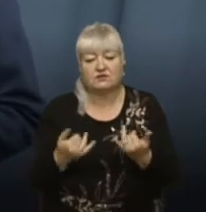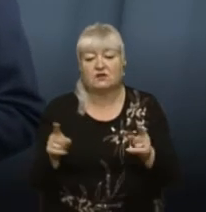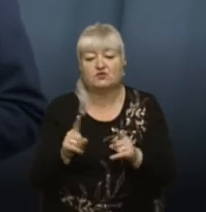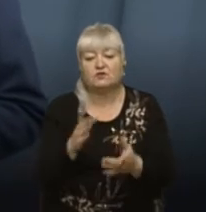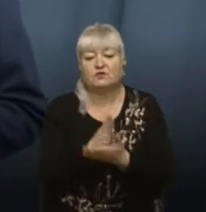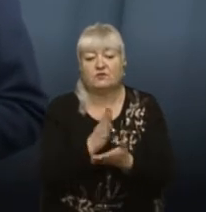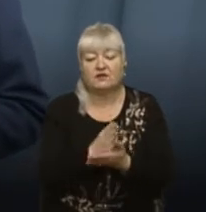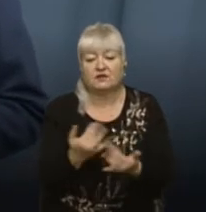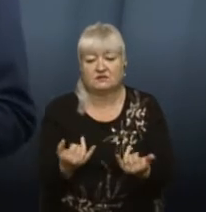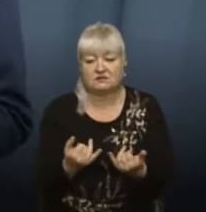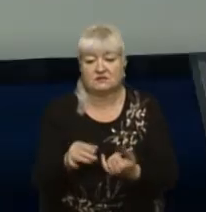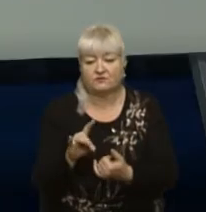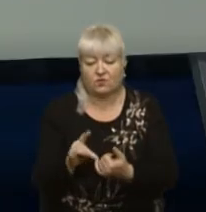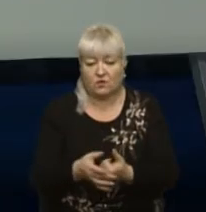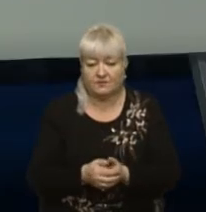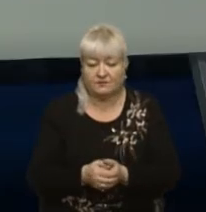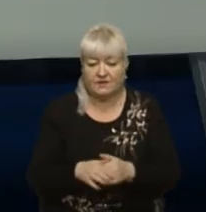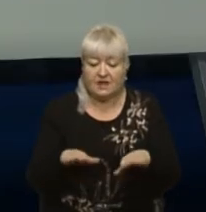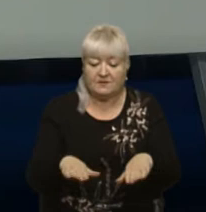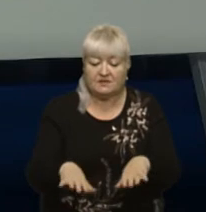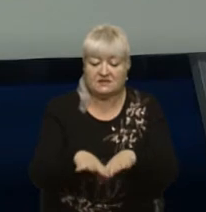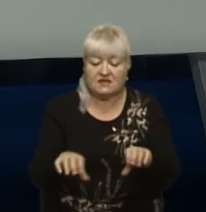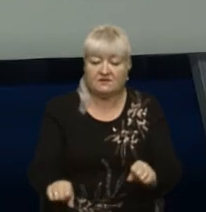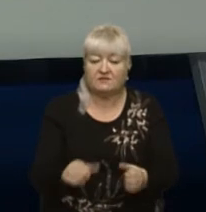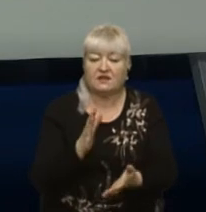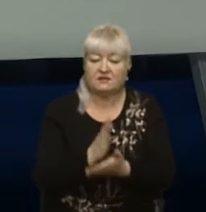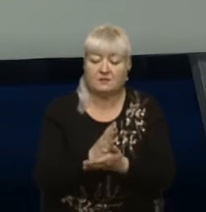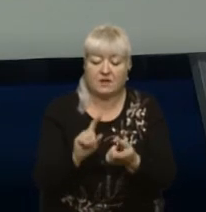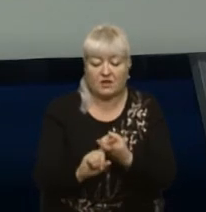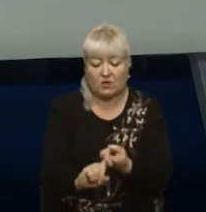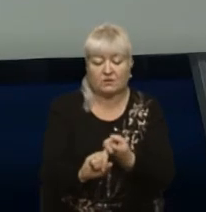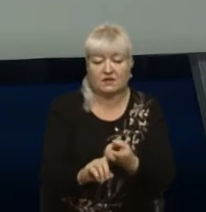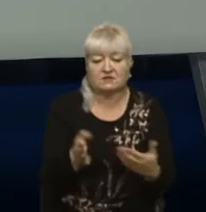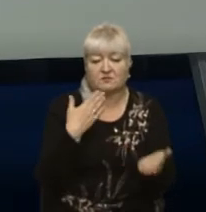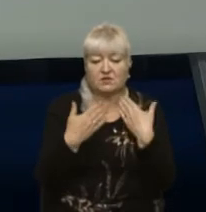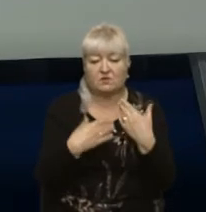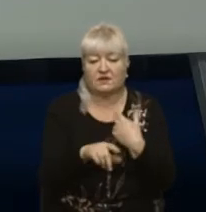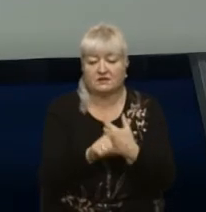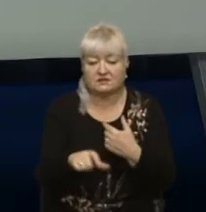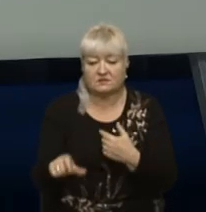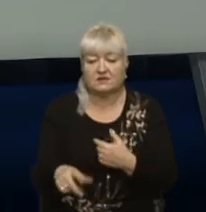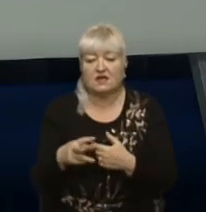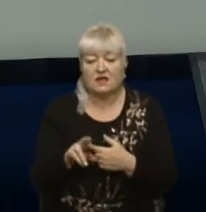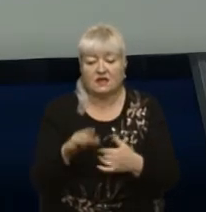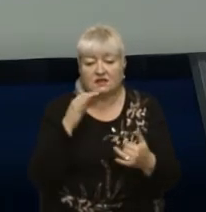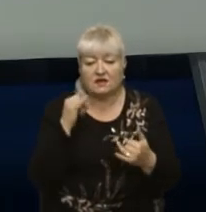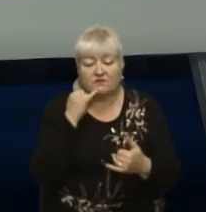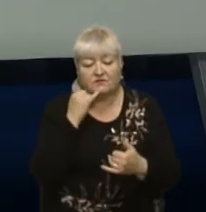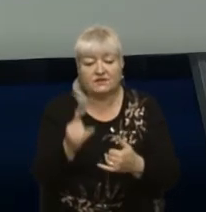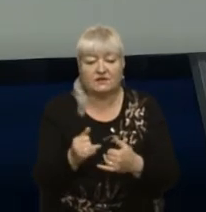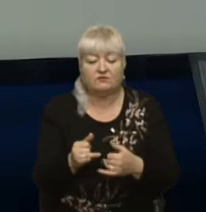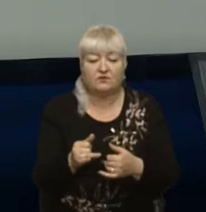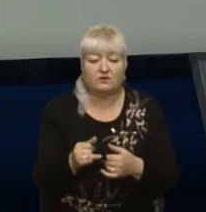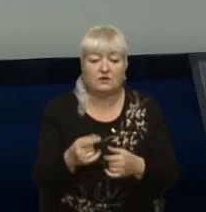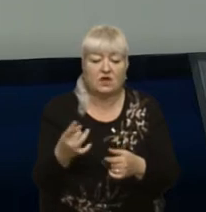Друговичі? Відверто, більше, зрозуміло, місцева влада має контакт і спілкування з мешканцями. Я на мірі в телефон, і теж ми раз в тиждень, в півтора